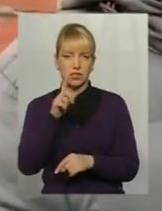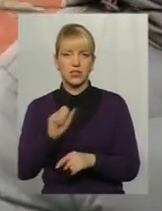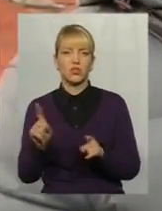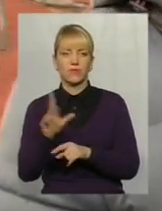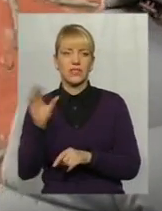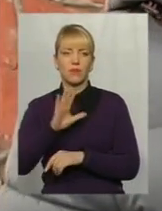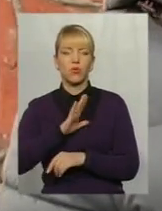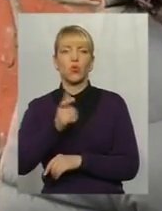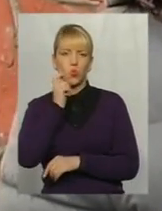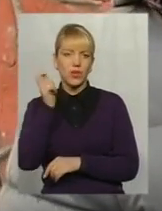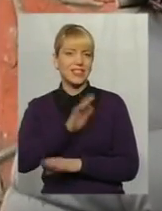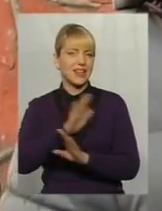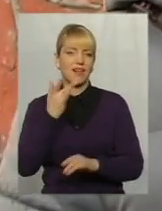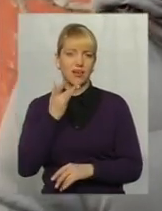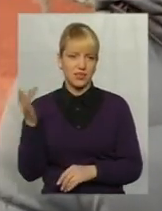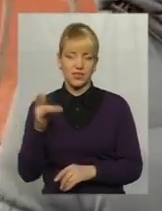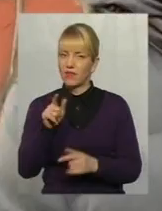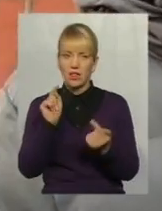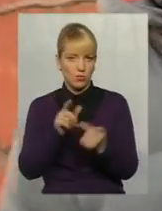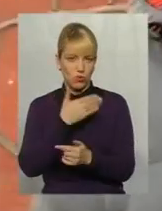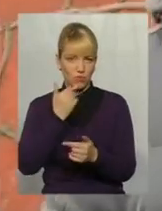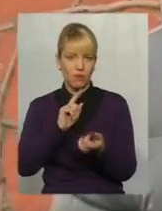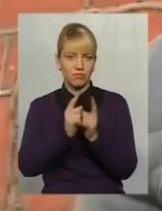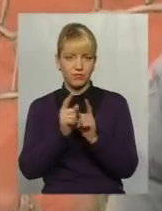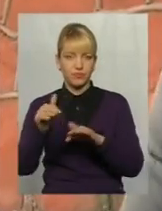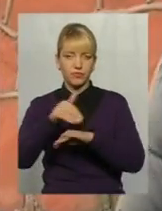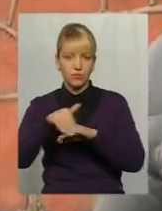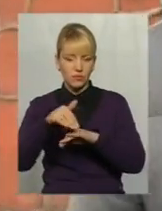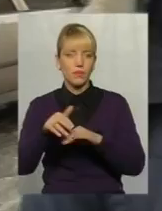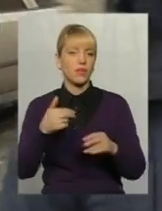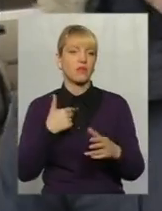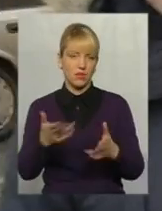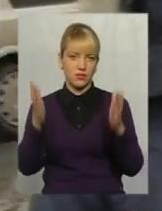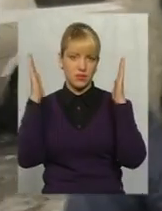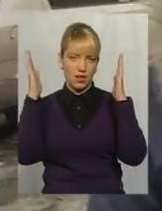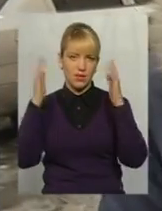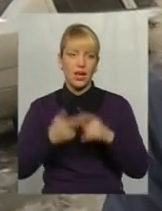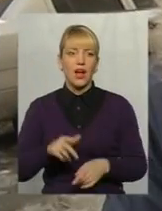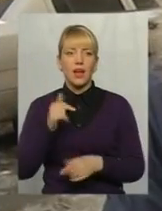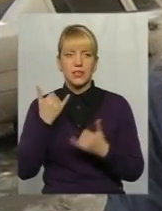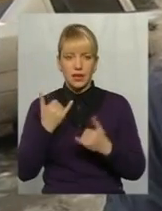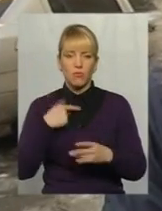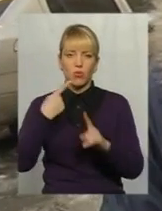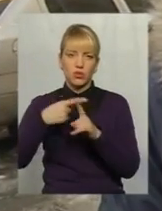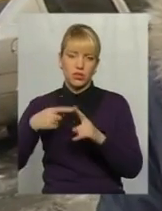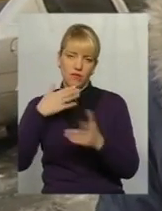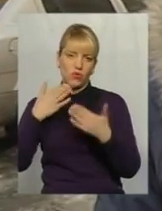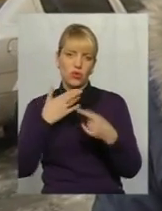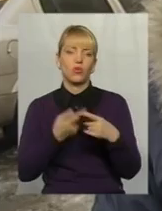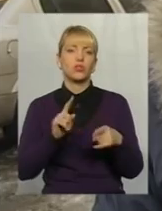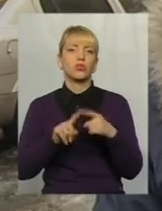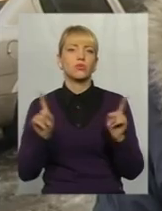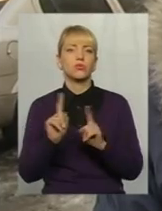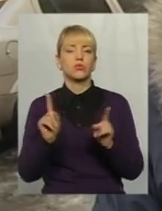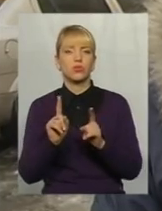українське, не радянське. Ви не проти перейменувань? Я за, двома руками. Я дуже позитивно до цього ставлюся, тому що треба